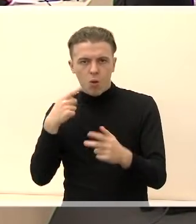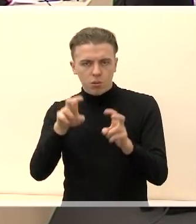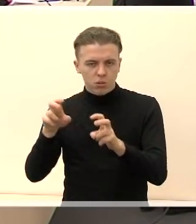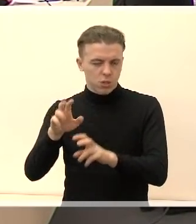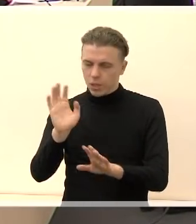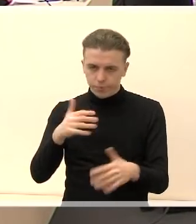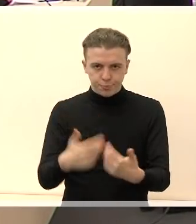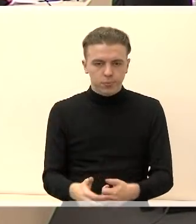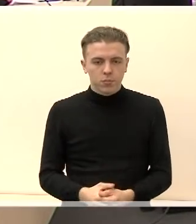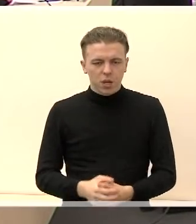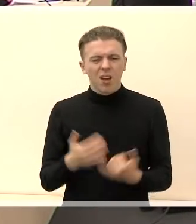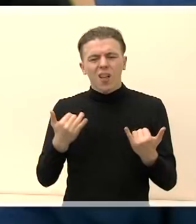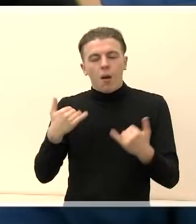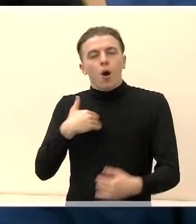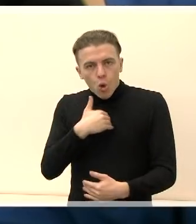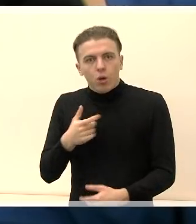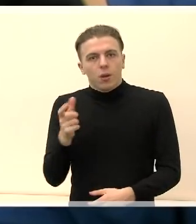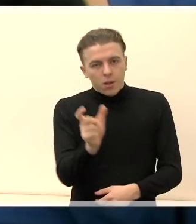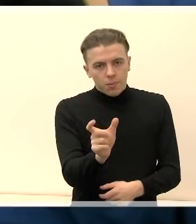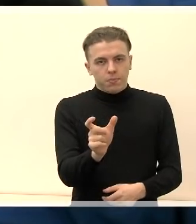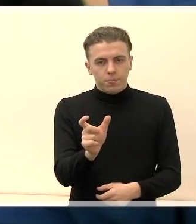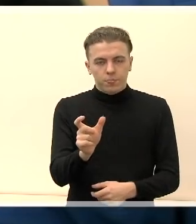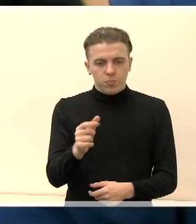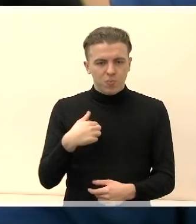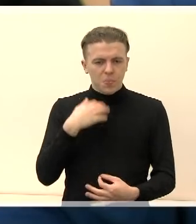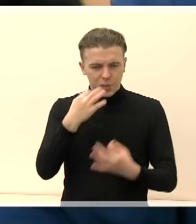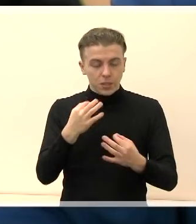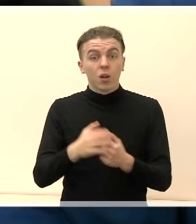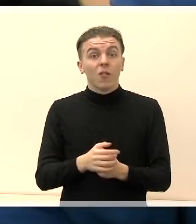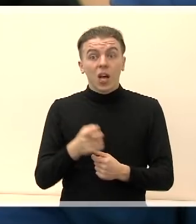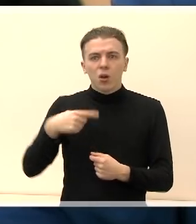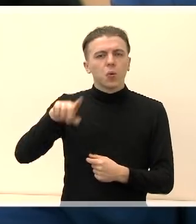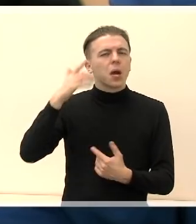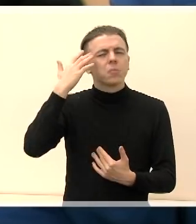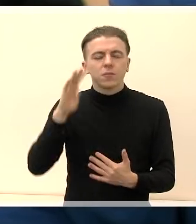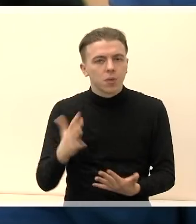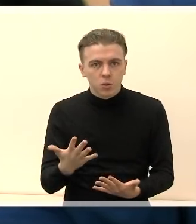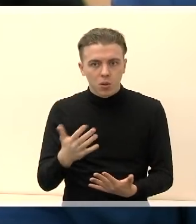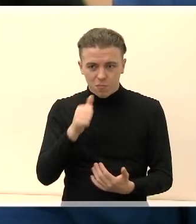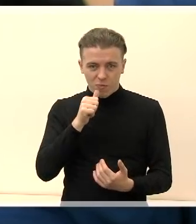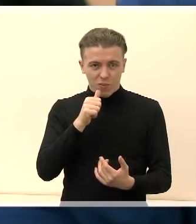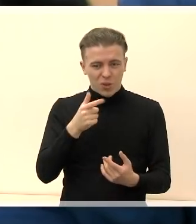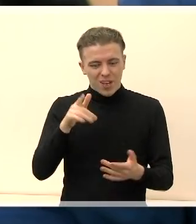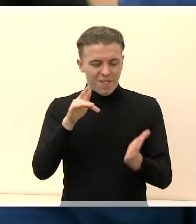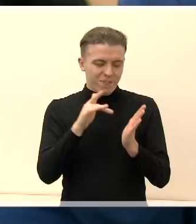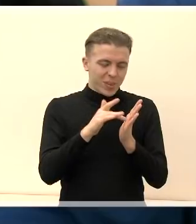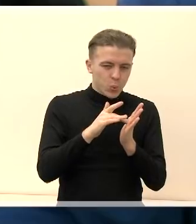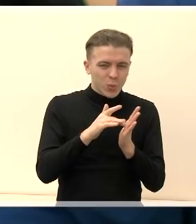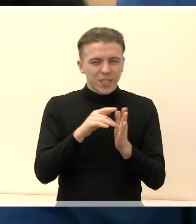Aš norėjau repliką ponui Žvaliaus, kui manau pasisakymą, tai iš tikrųjų kaip jūs įsivaizduotumėte smulkausio virutinio verslo